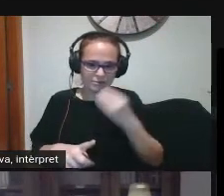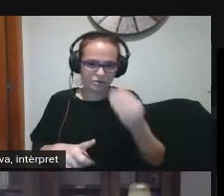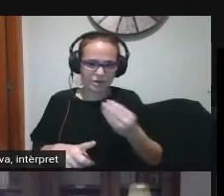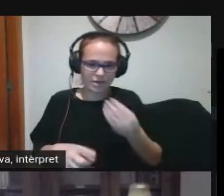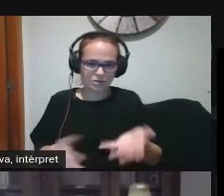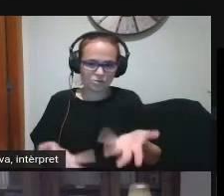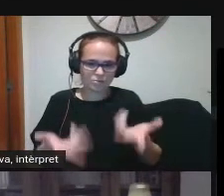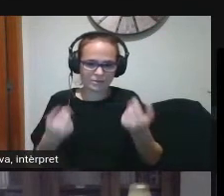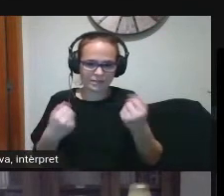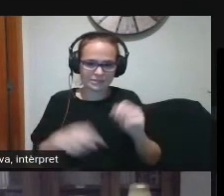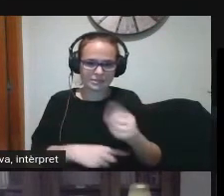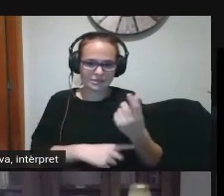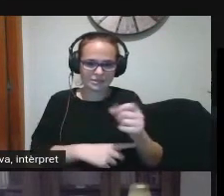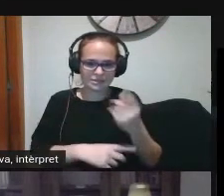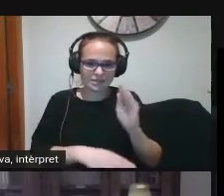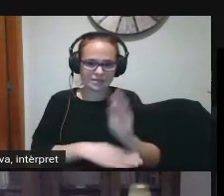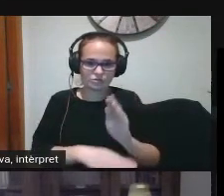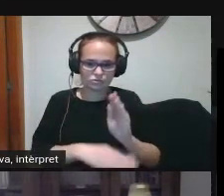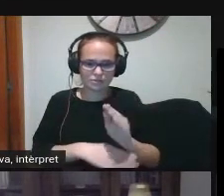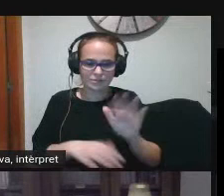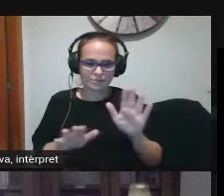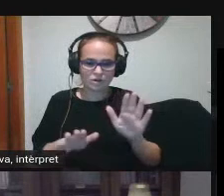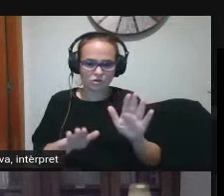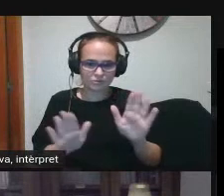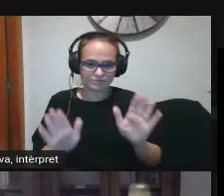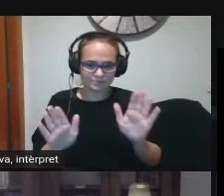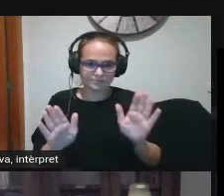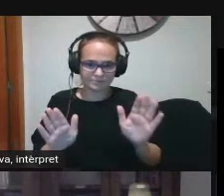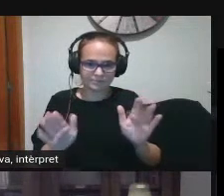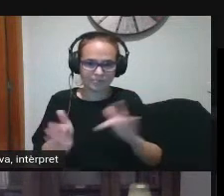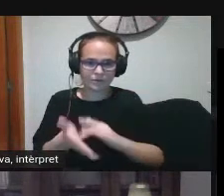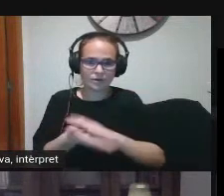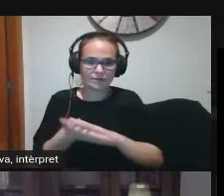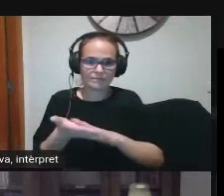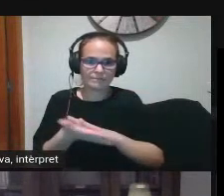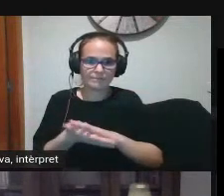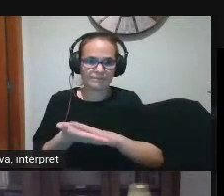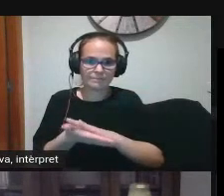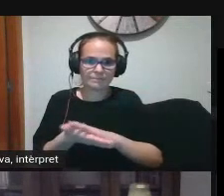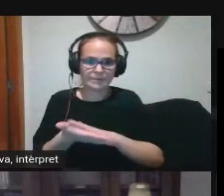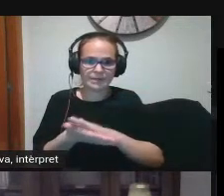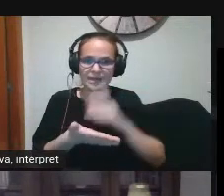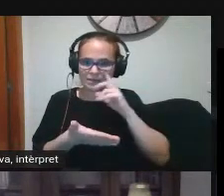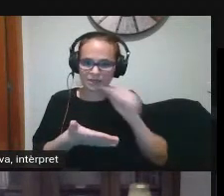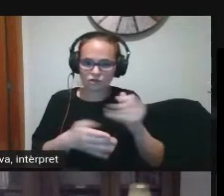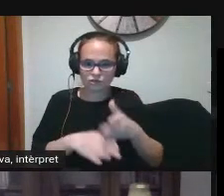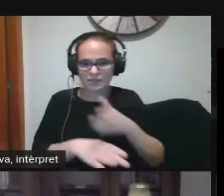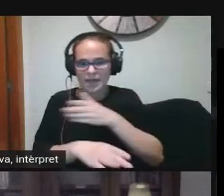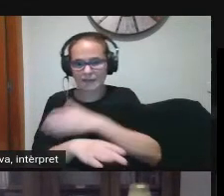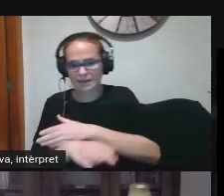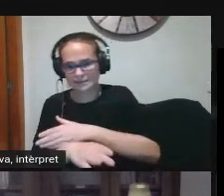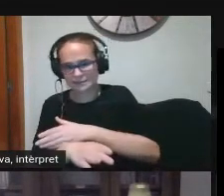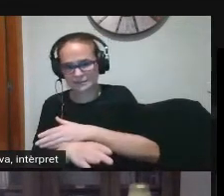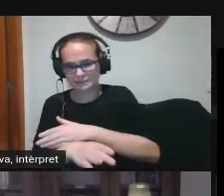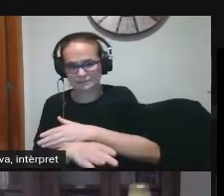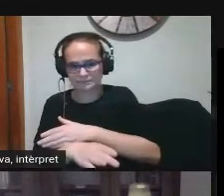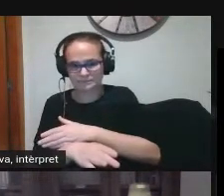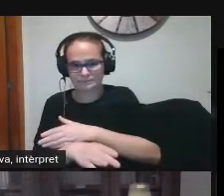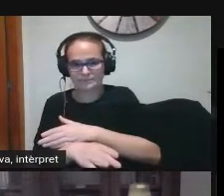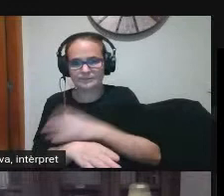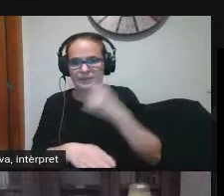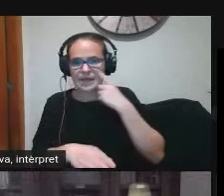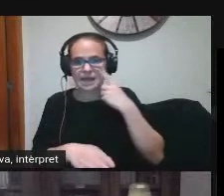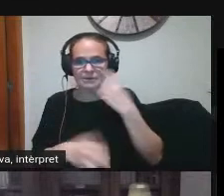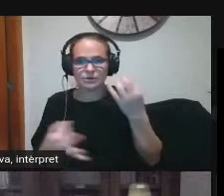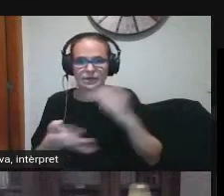però abans de parlar de la diagnosi i de l'estratègia anem a veure de què